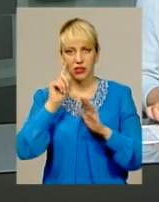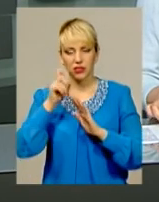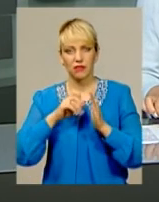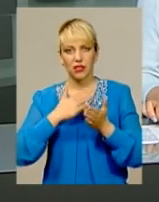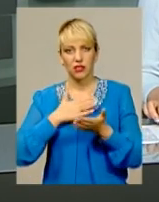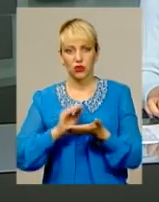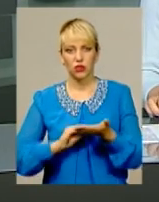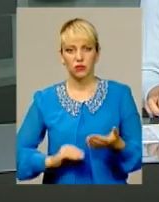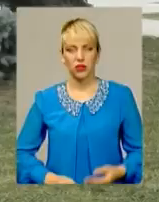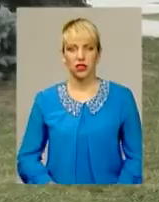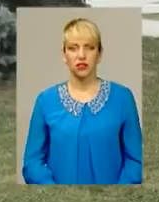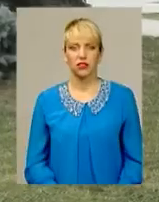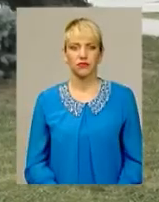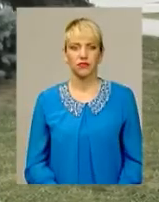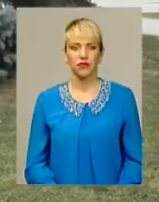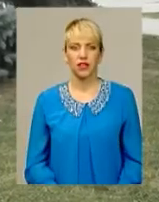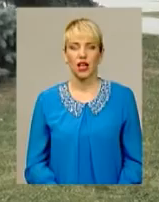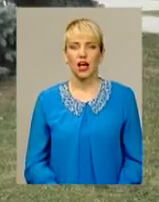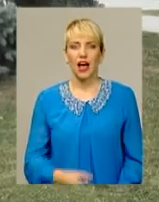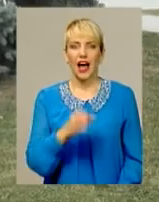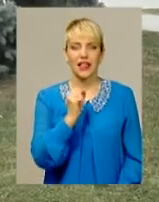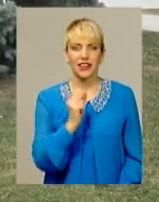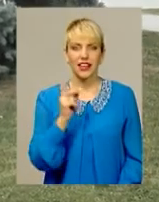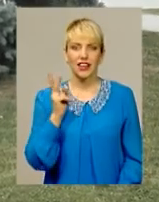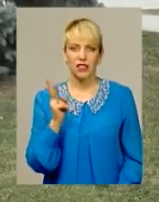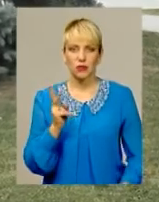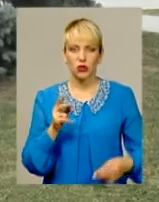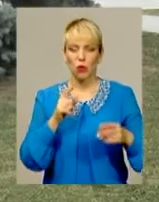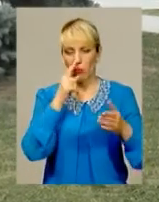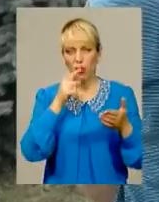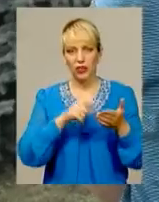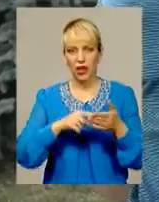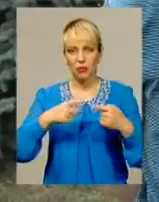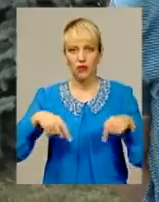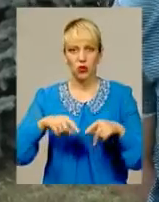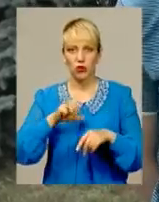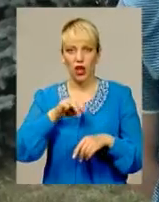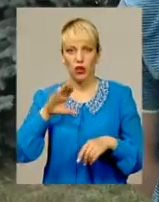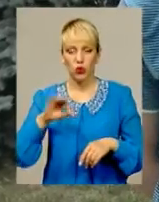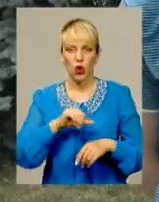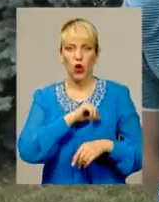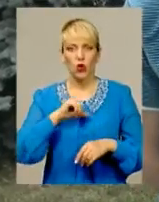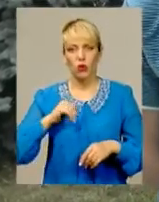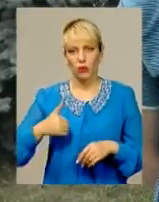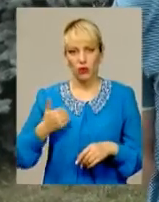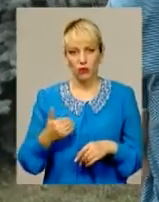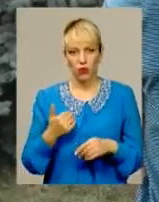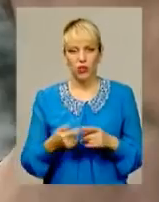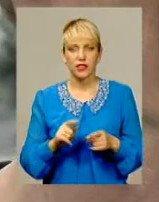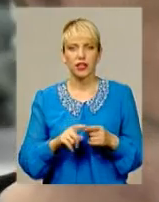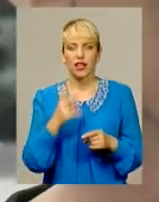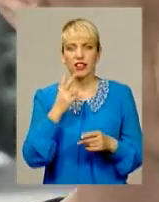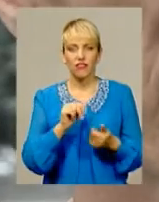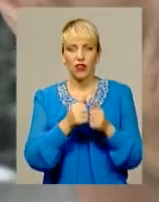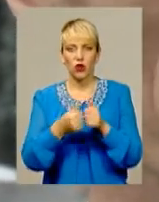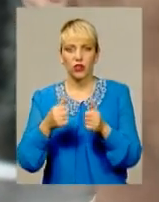Михайловська. Андрій Казмірчук потрапив в зону АТО добровольцем. Більше року бойових дій, у тому числі дві ротації в